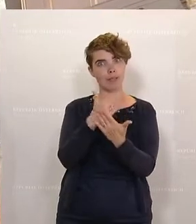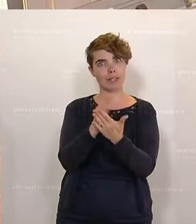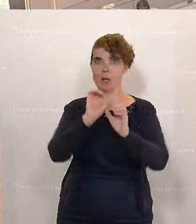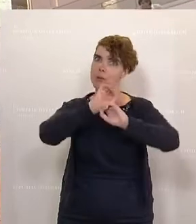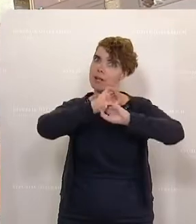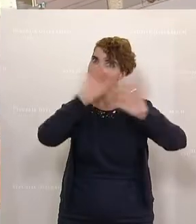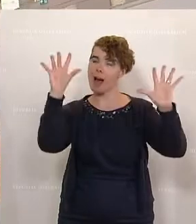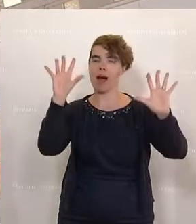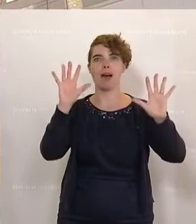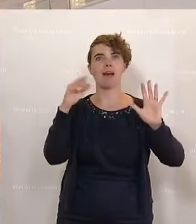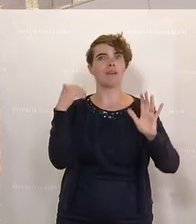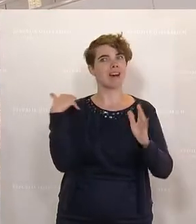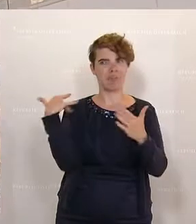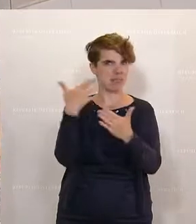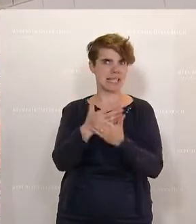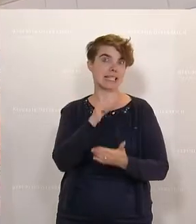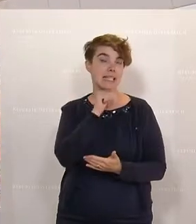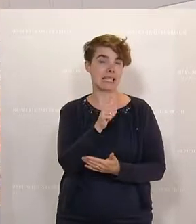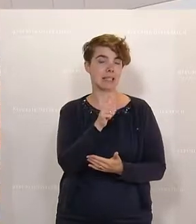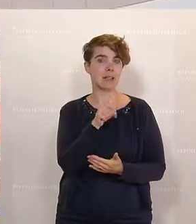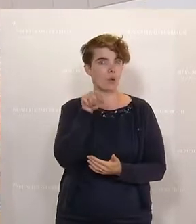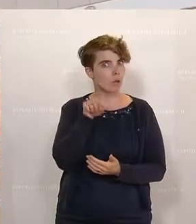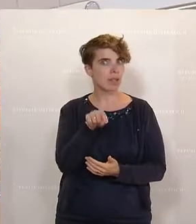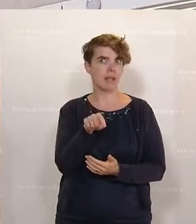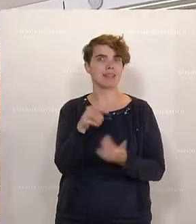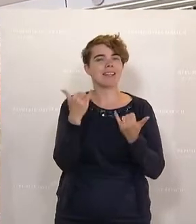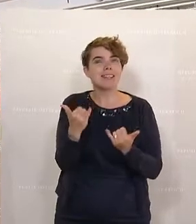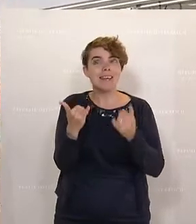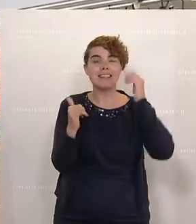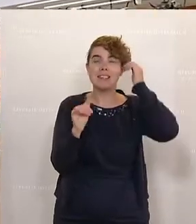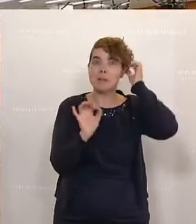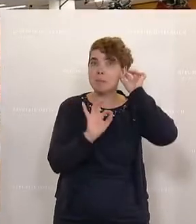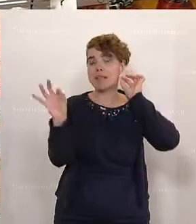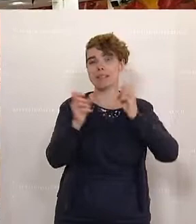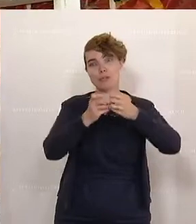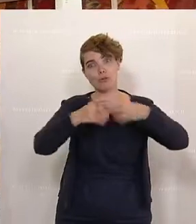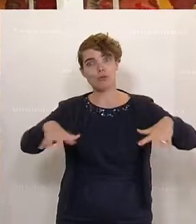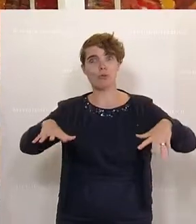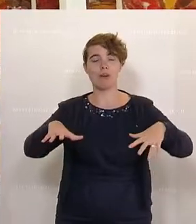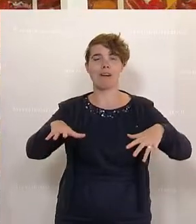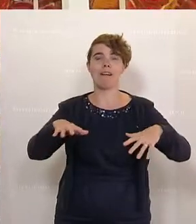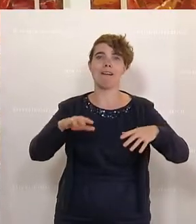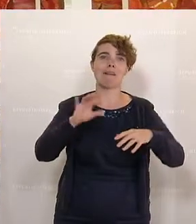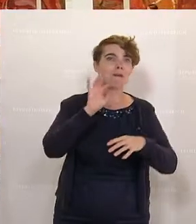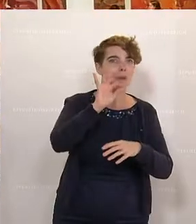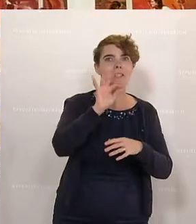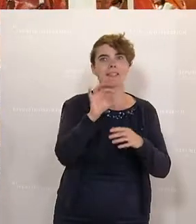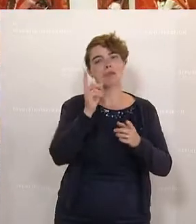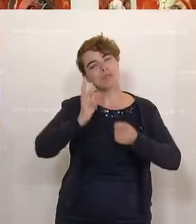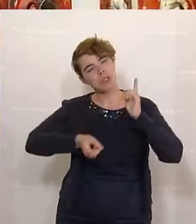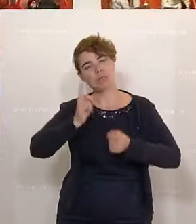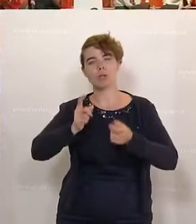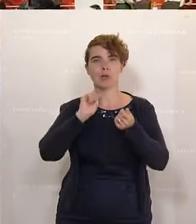Aufgabenverteilung war auch nicht gegeben. Und das ist das, was wir jetzt durch eine bessere Strukturierung der einzelnen Bestimmungen auch